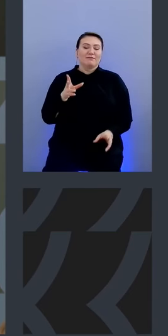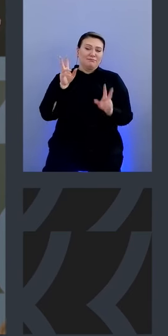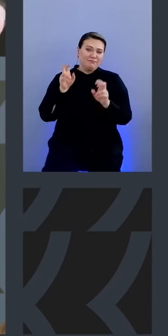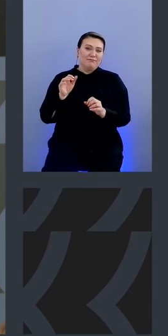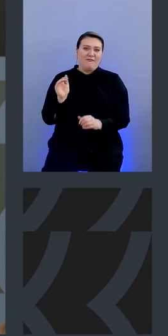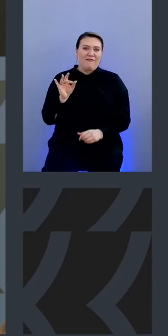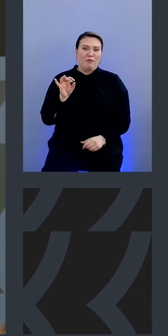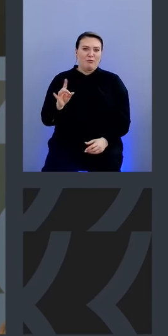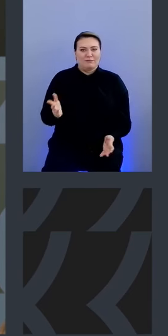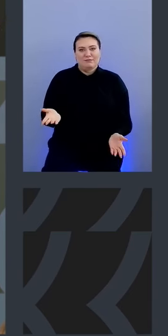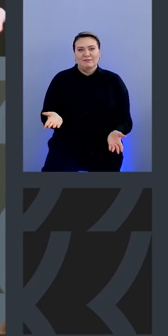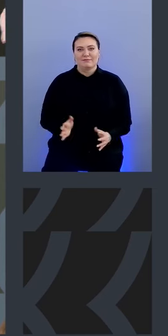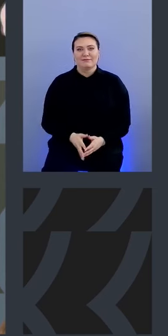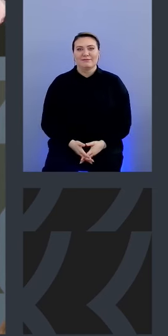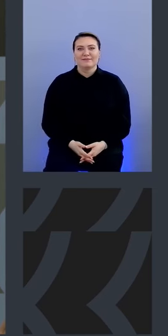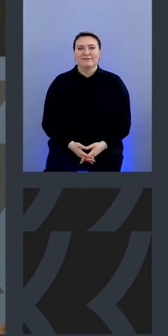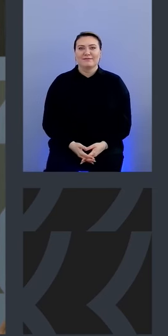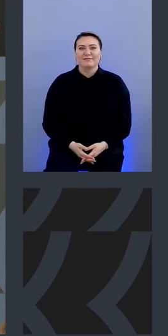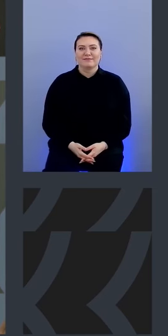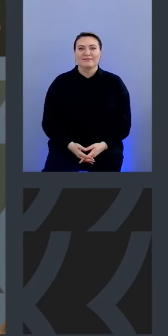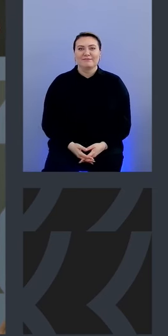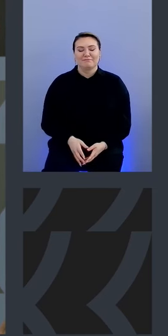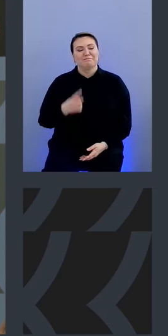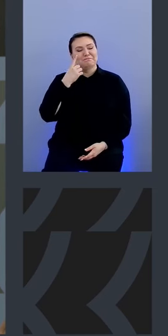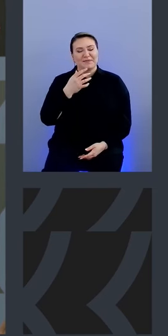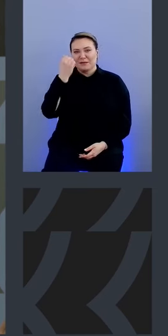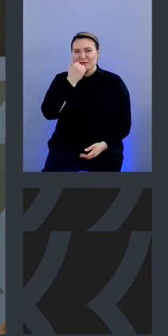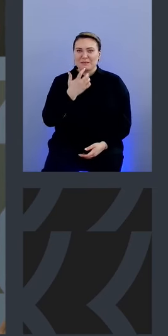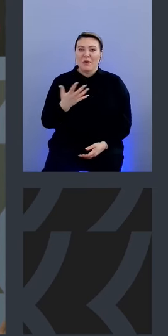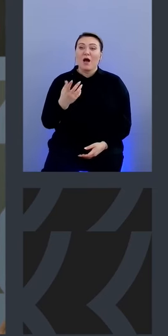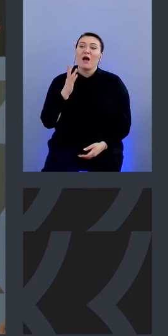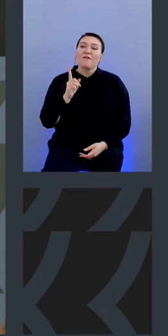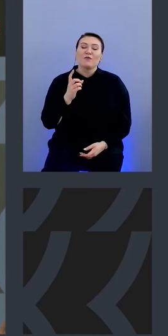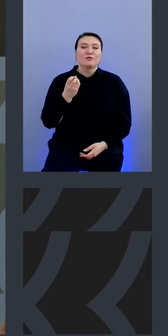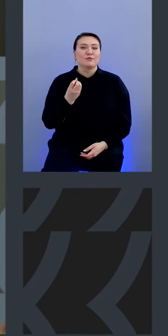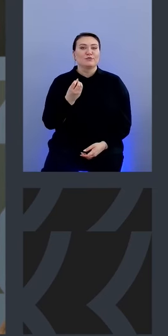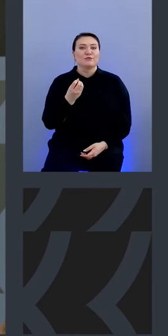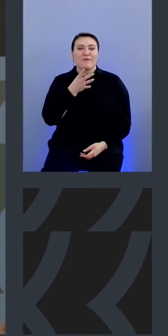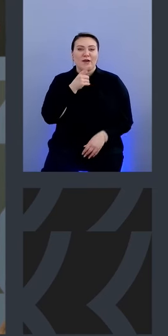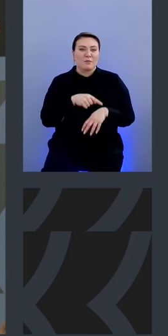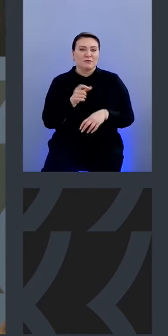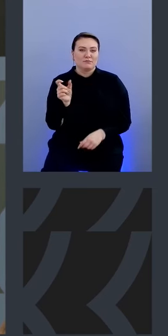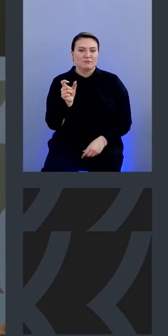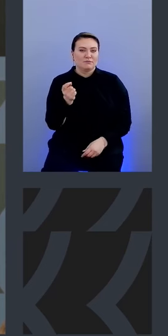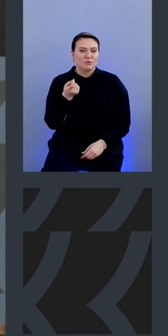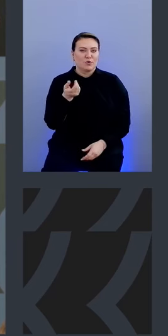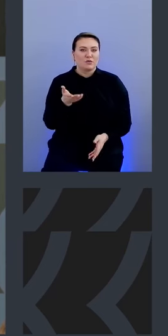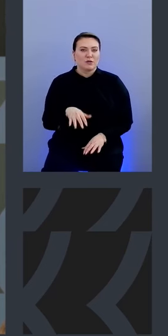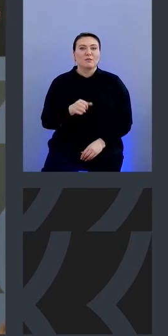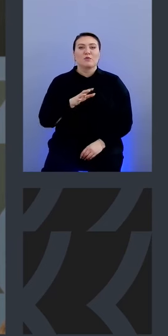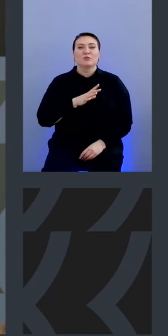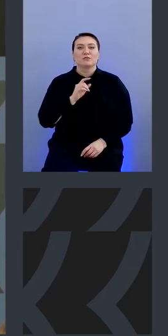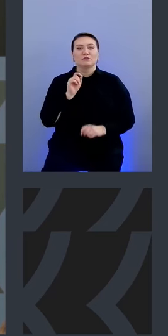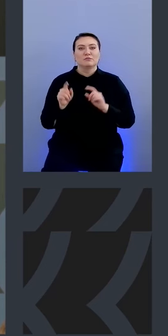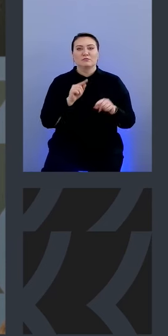почему и не федора понятно спасибо тебе большое слушай а вот у нас есть еще немножечко время которым там еще можно